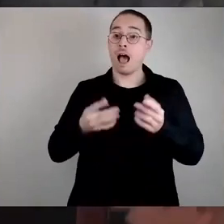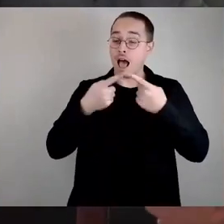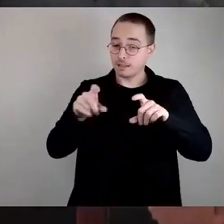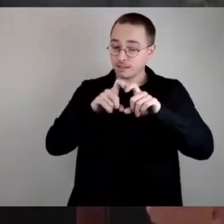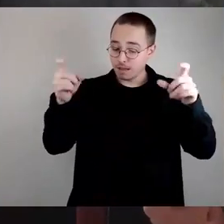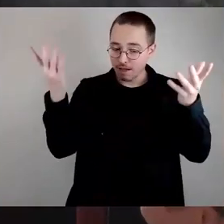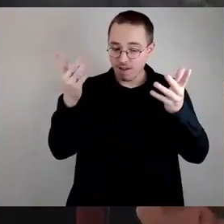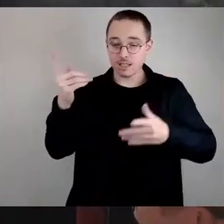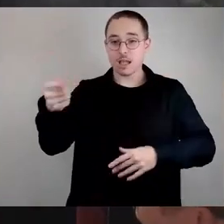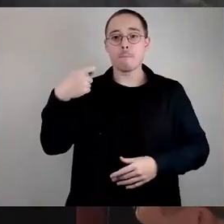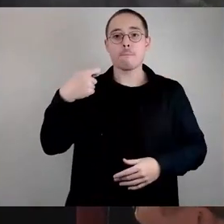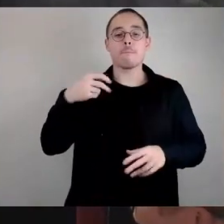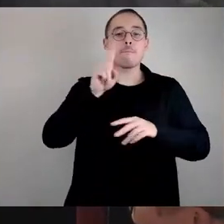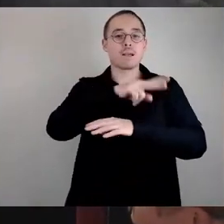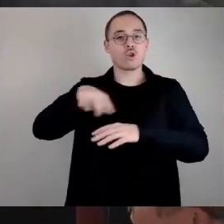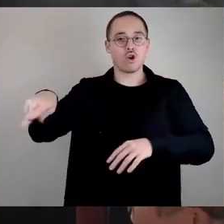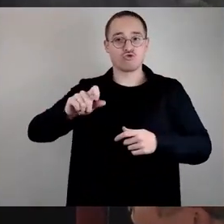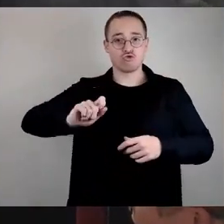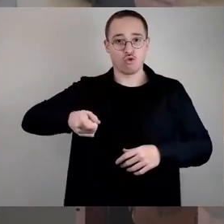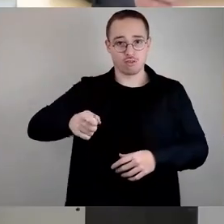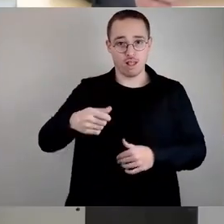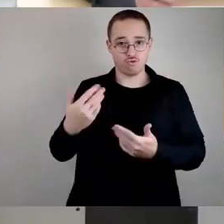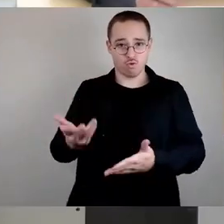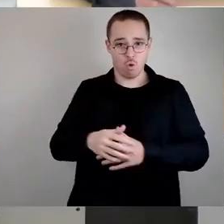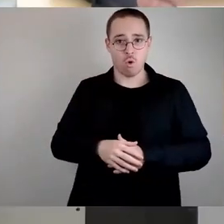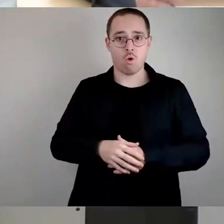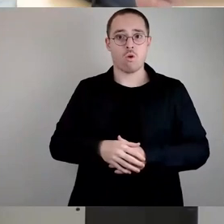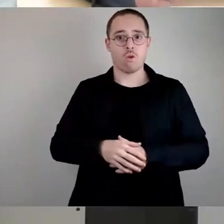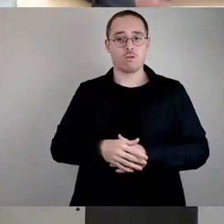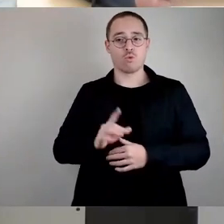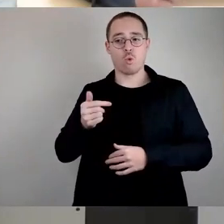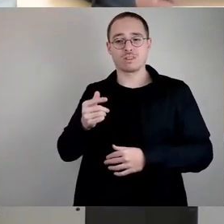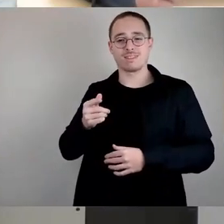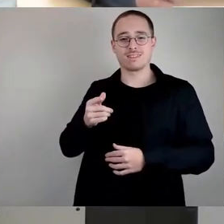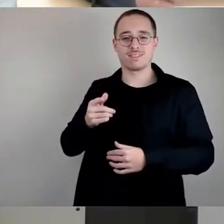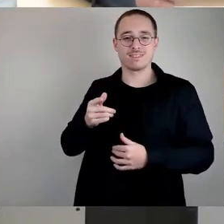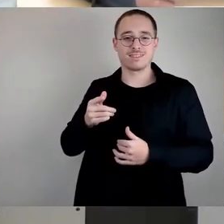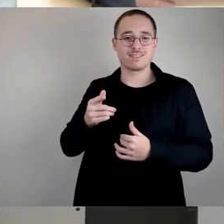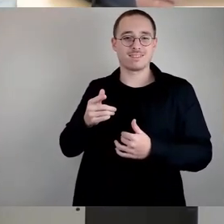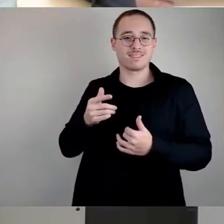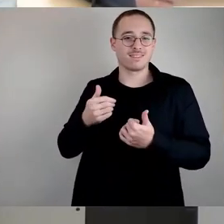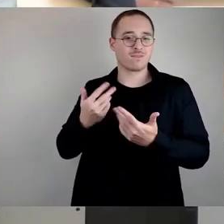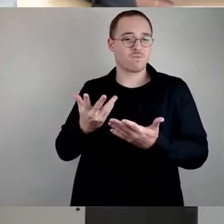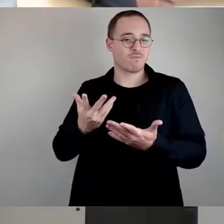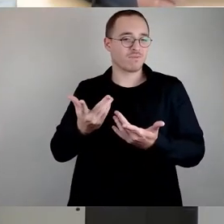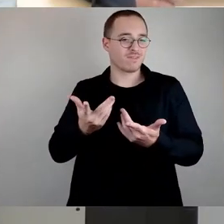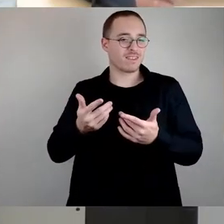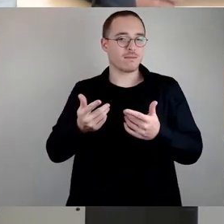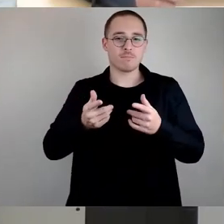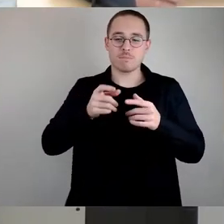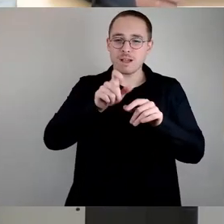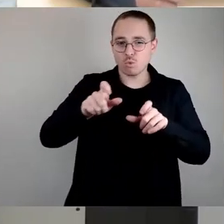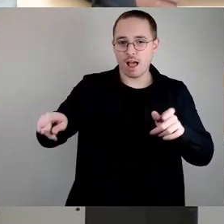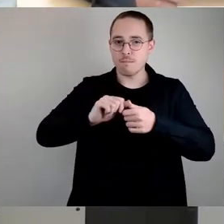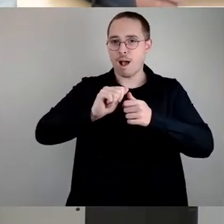Anzahl von Kindern sind die gestiegenen Betriebskosten hier noch wesentlich deutlicher spürbar als im Hort. Wir sind gern bereit, diese